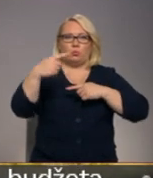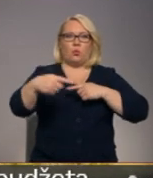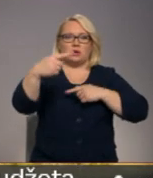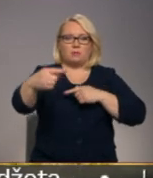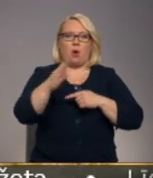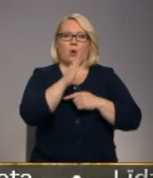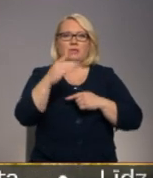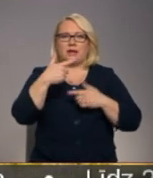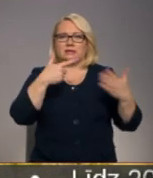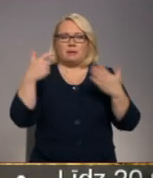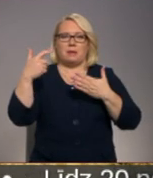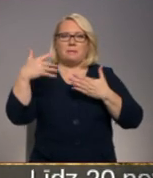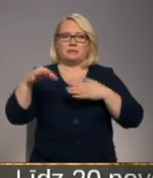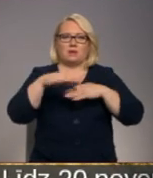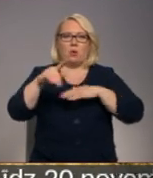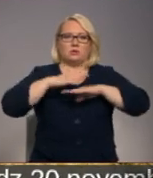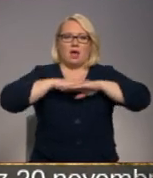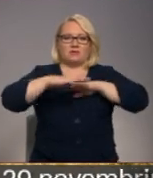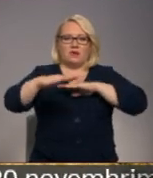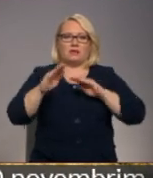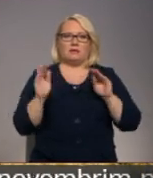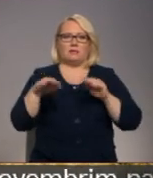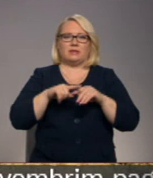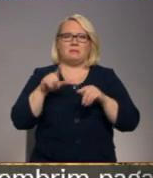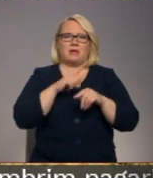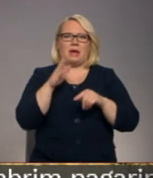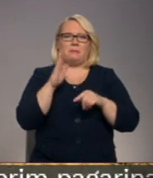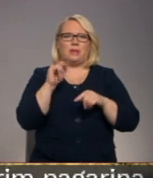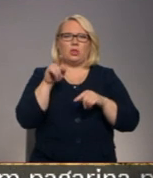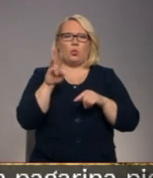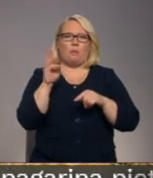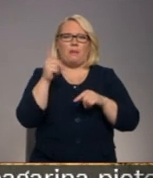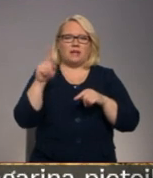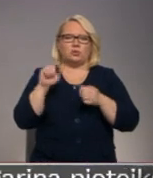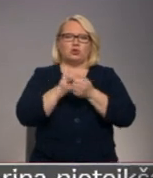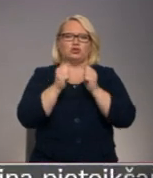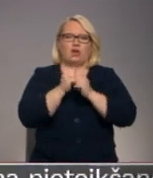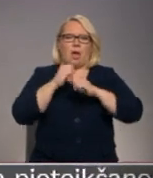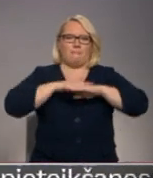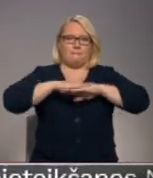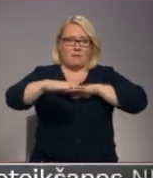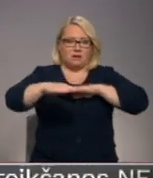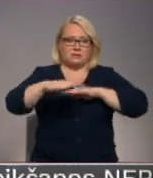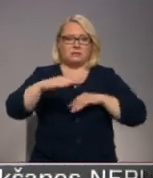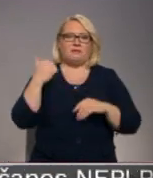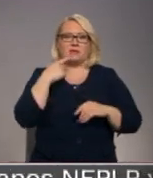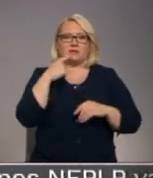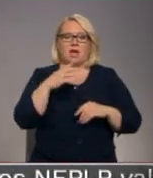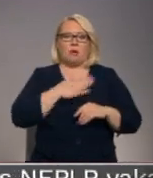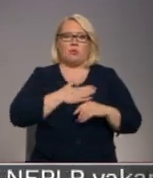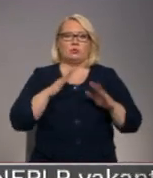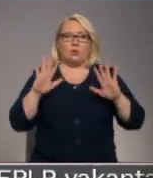metriem, uz novākātā asfalta tika uzliec bitumens un uzbērts šķēmbas. Mūsu gadījumā ar